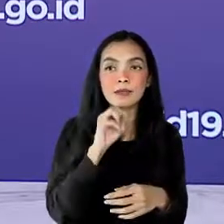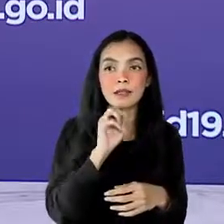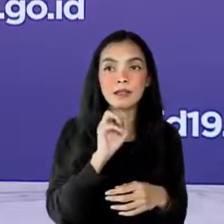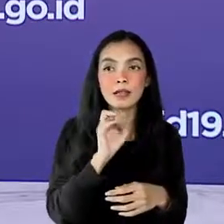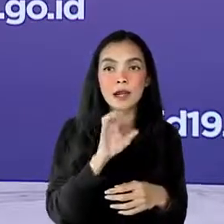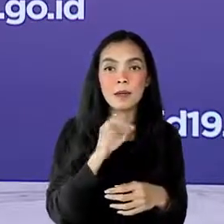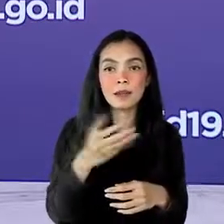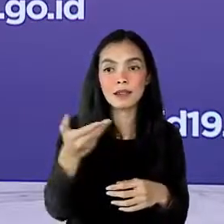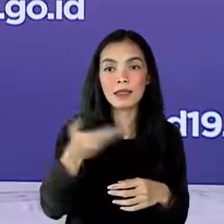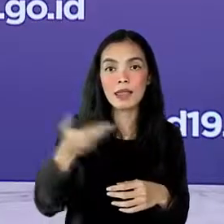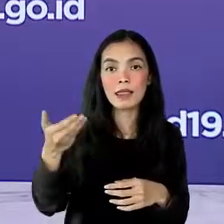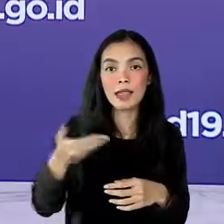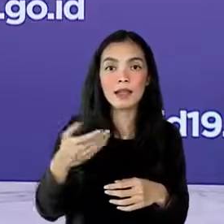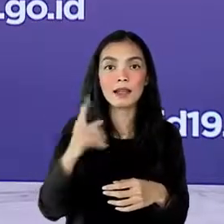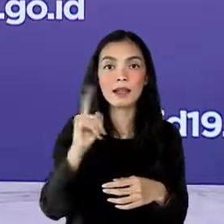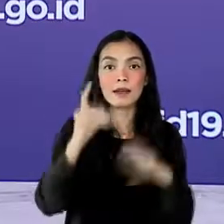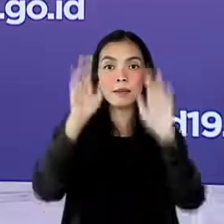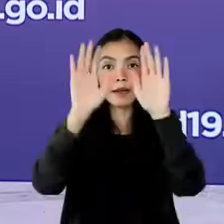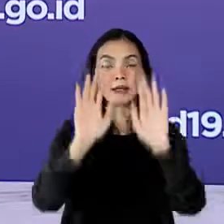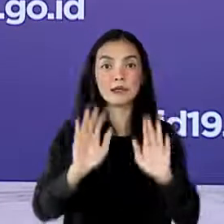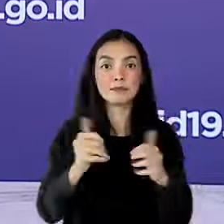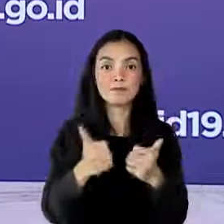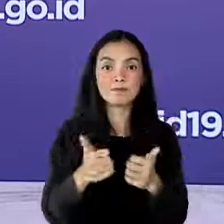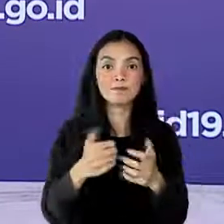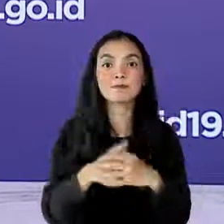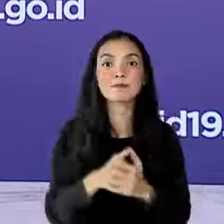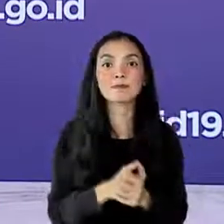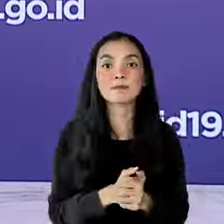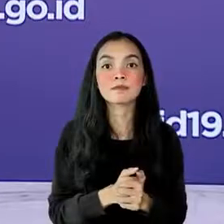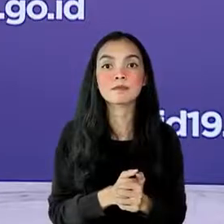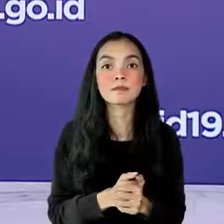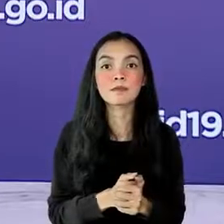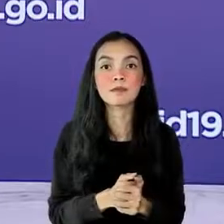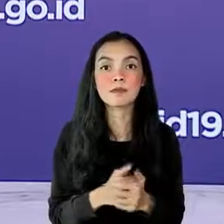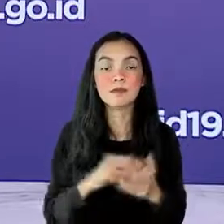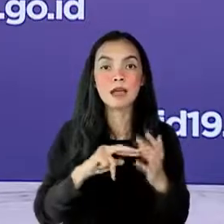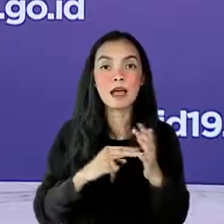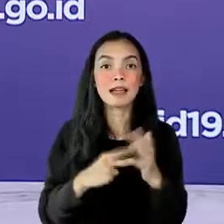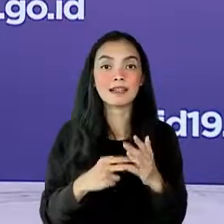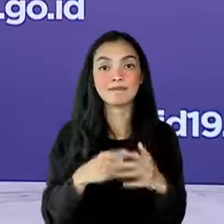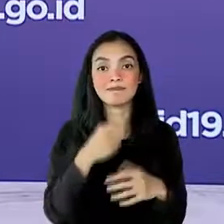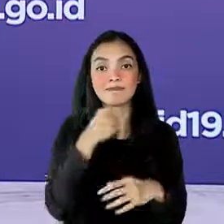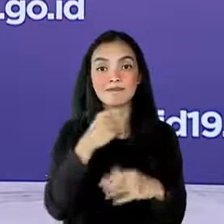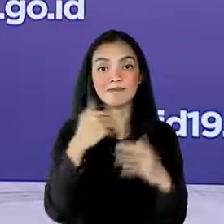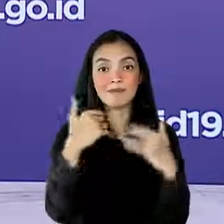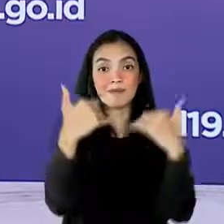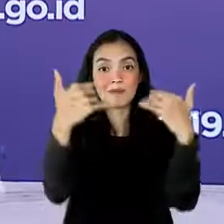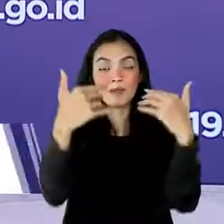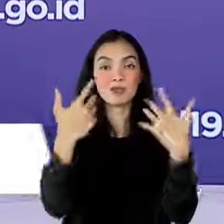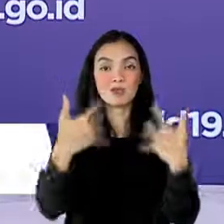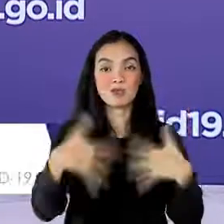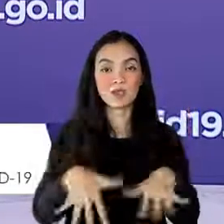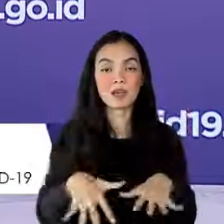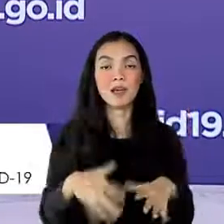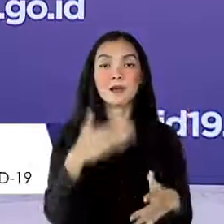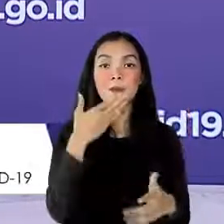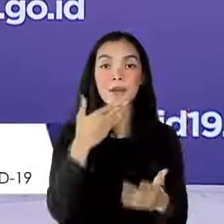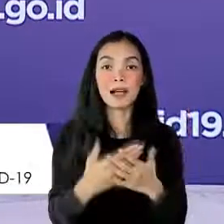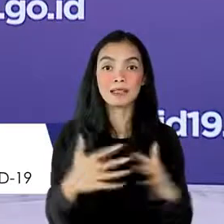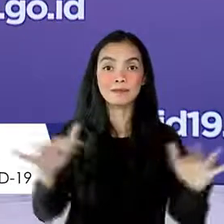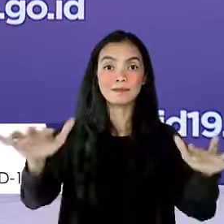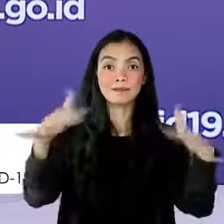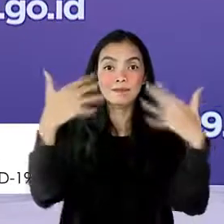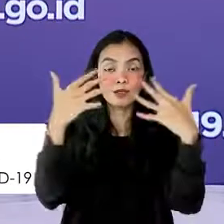dan pertanyaan dari media kepada kami dengan demikian konferensi pers berakhir terima kasih atas